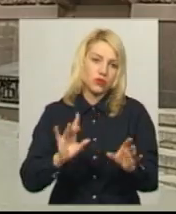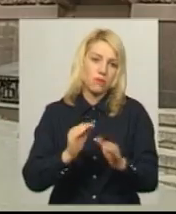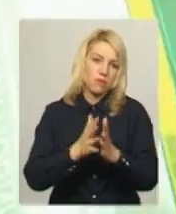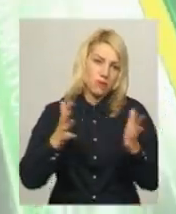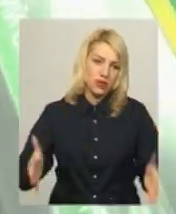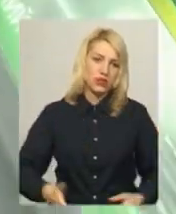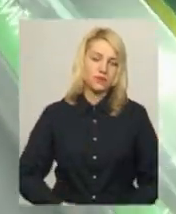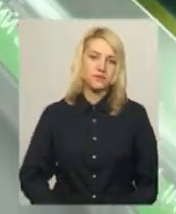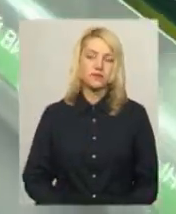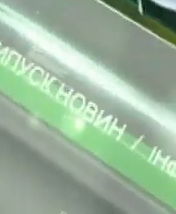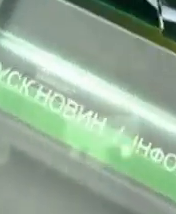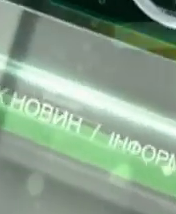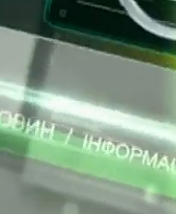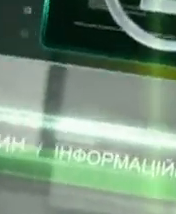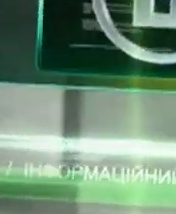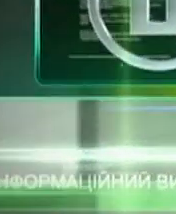Тимінський.